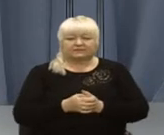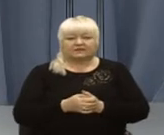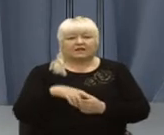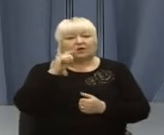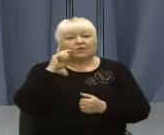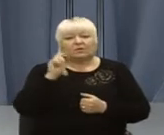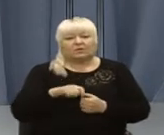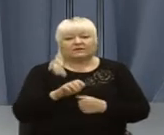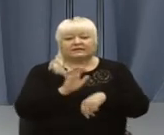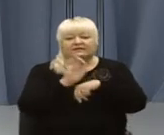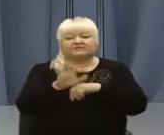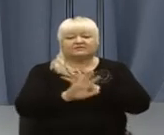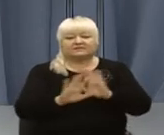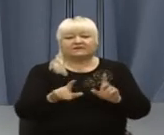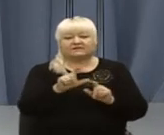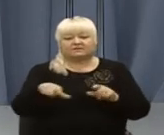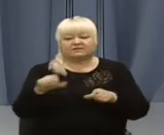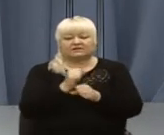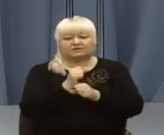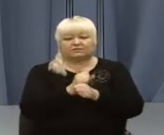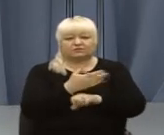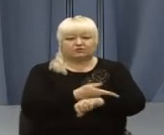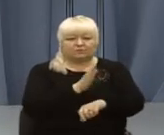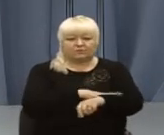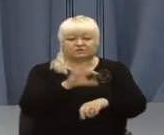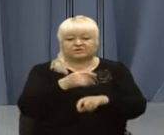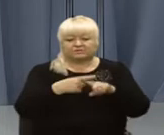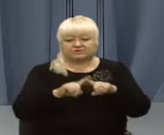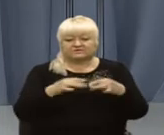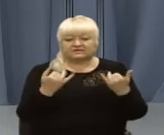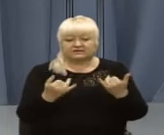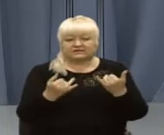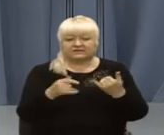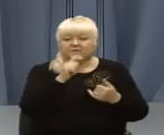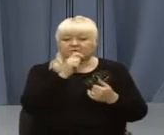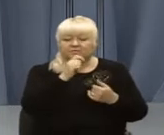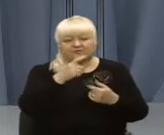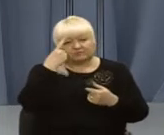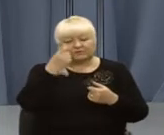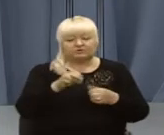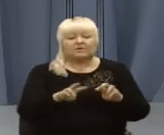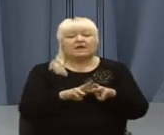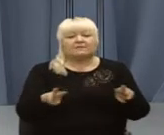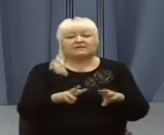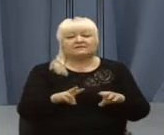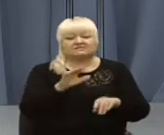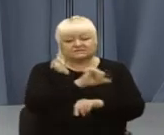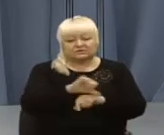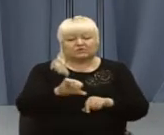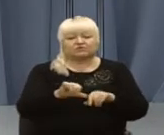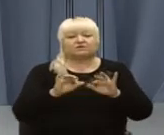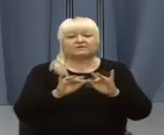Україна не відправлятиме людей на роботи до Польщі. Про це нині під час брифінгу повідомив міністр закордонних справ України